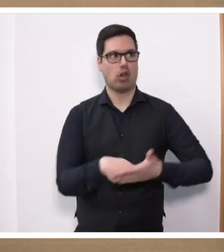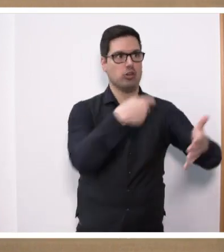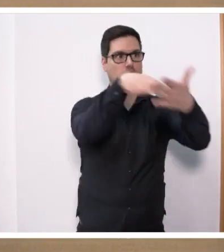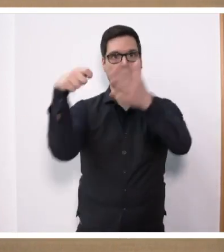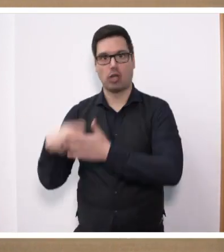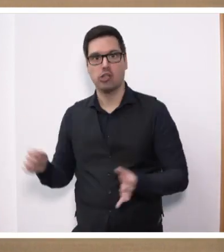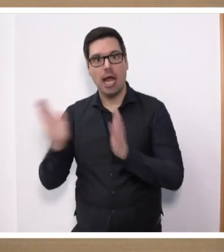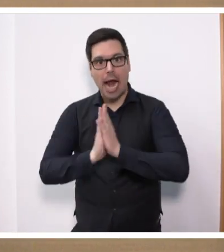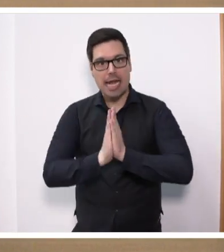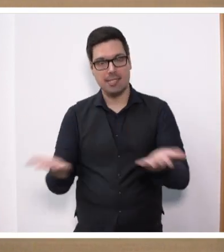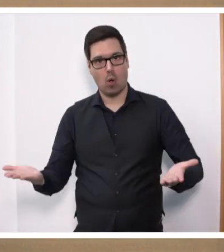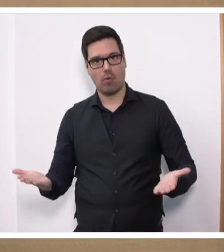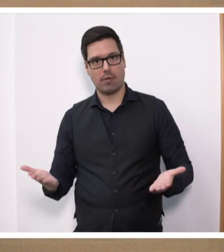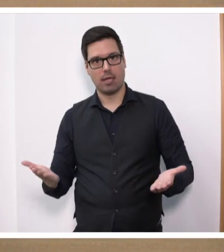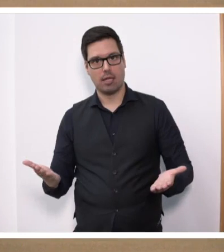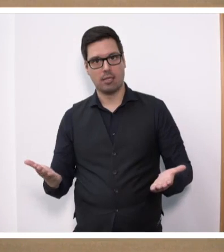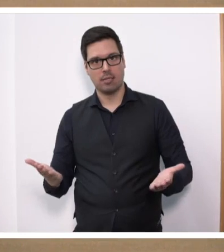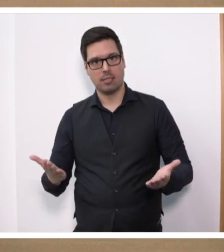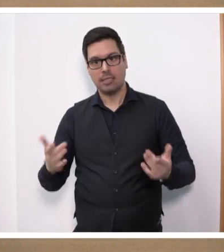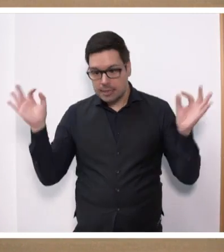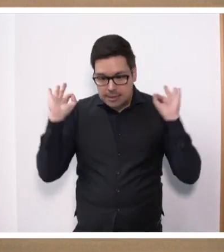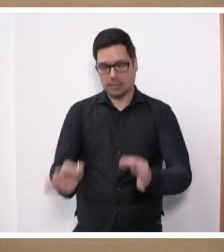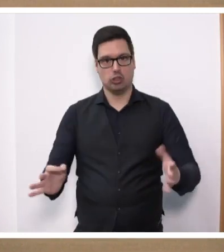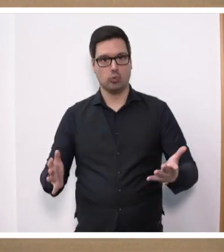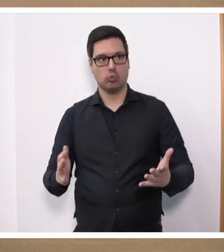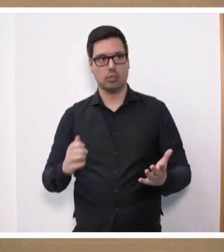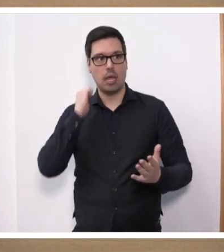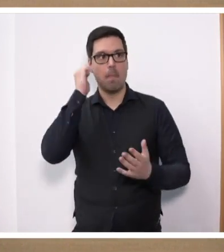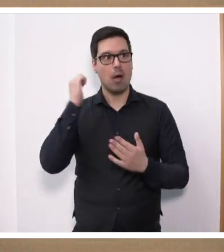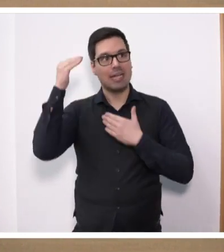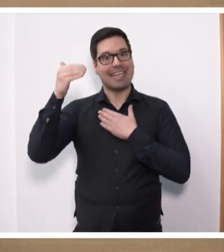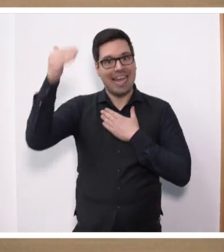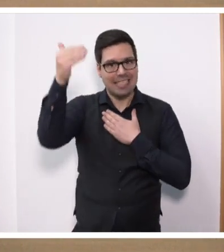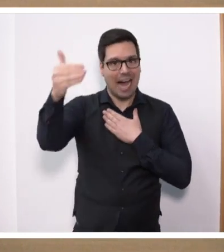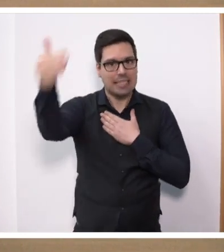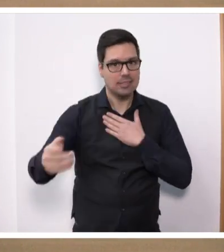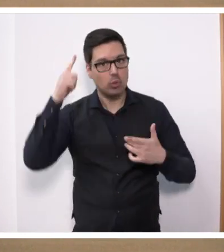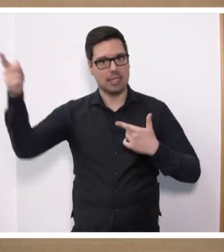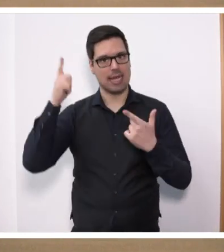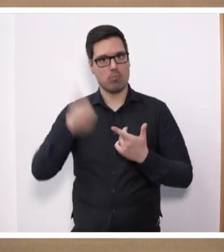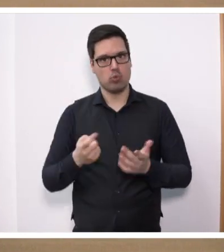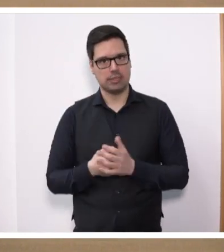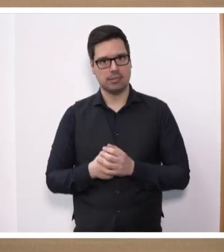Berlin gerade mal über die Legislaturperiode retten wollen, denken unsere Landwirte in Generationen, liebe Kolleginnen und Kollegen.